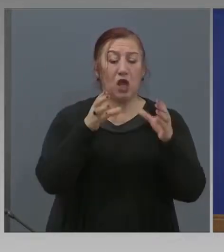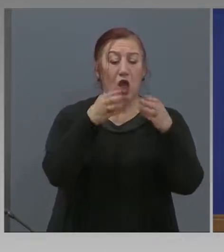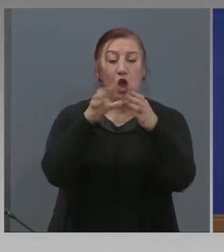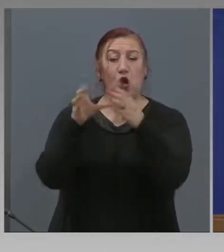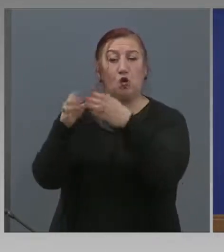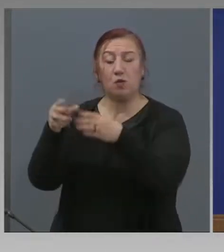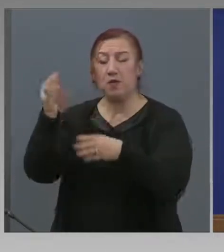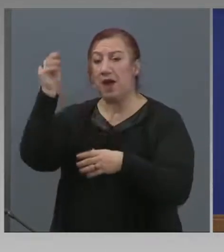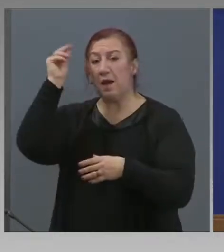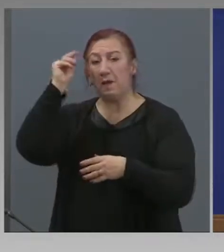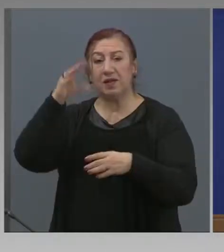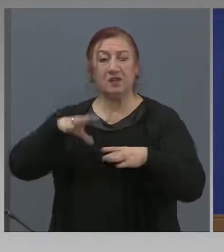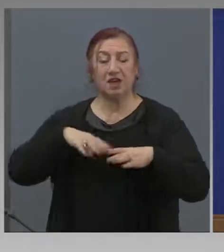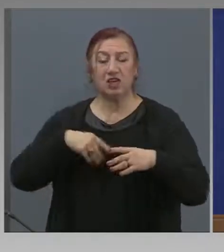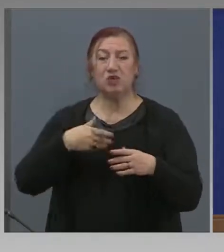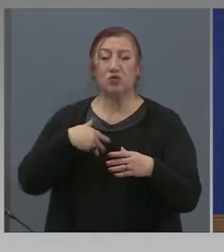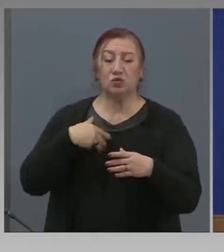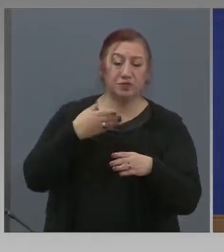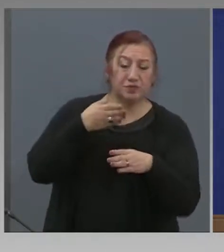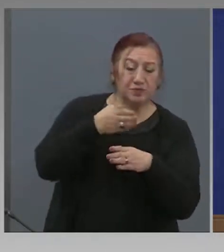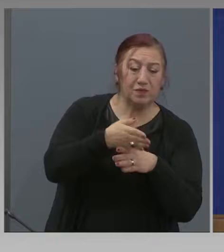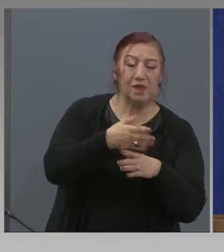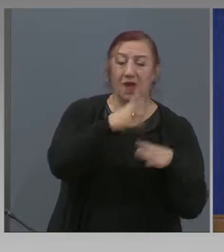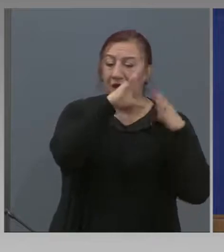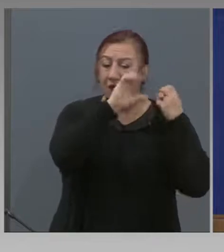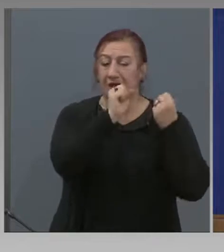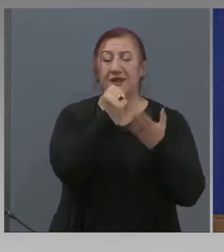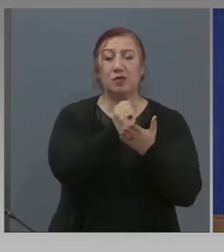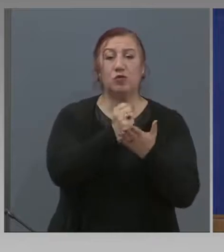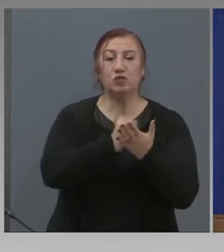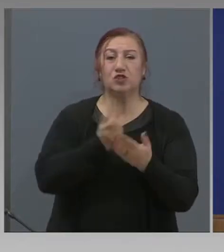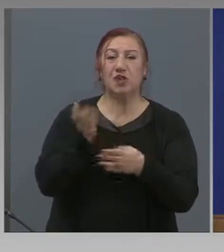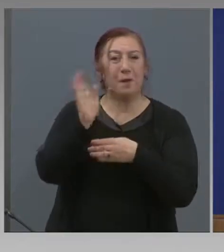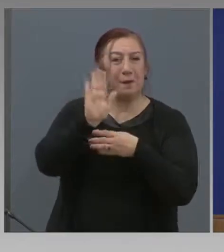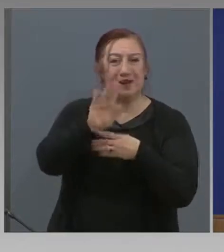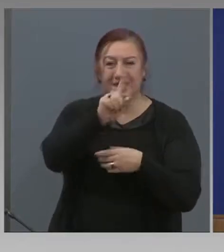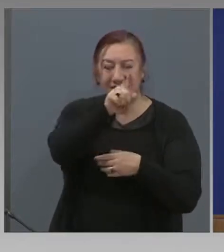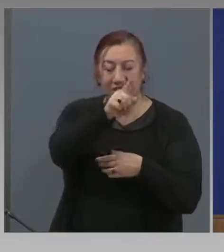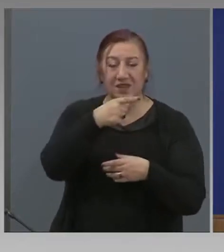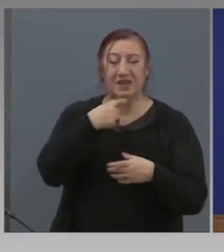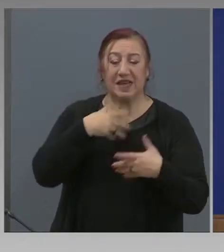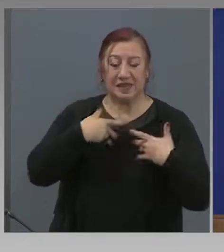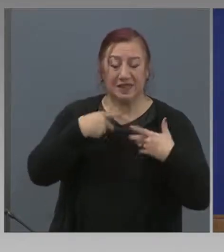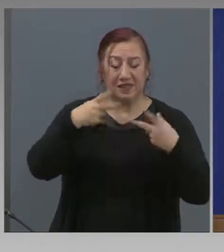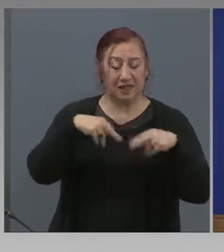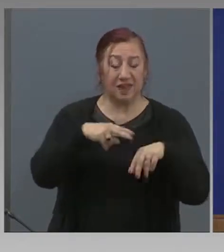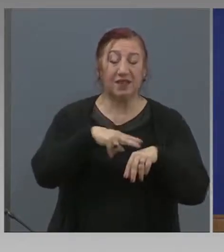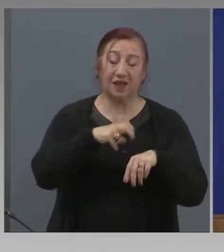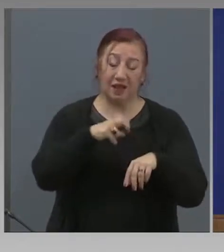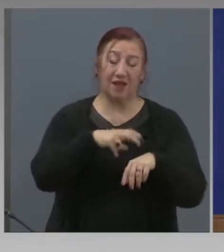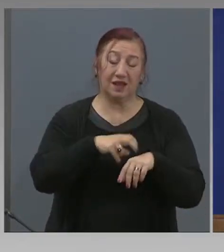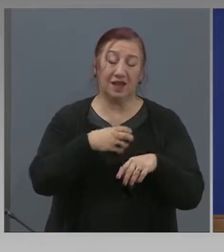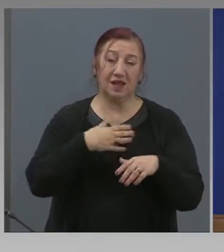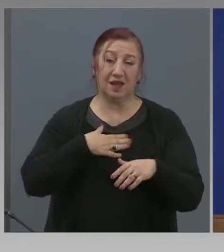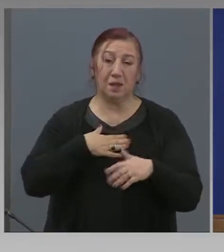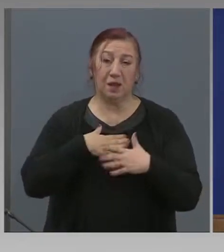обръщат към нашите дипломатически представителства и къде за да се прибрат в България? Благодаря. Има. Има постоянно.